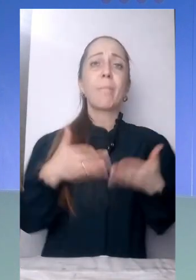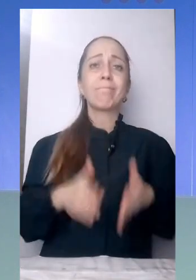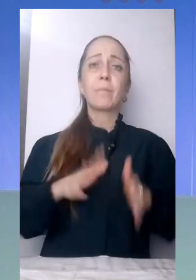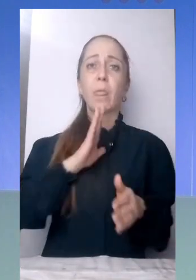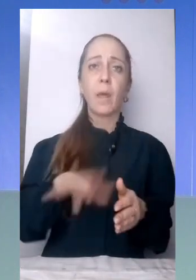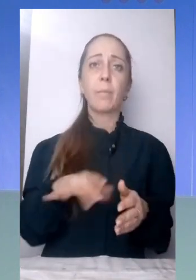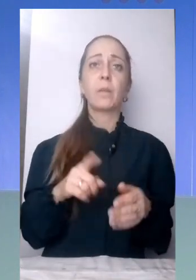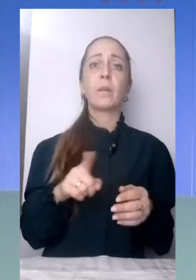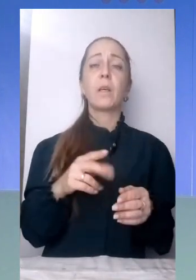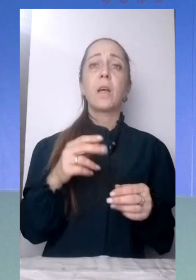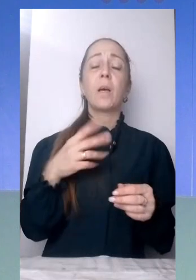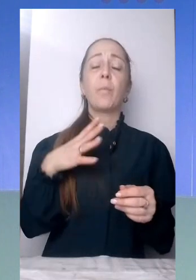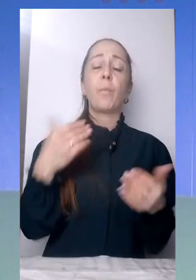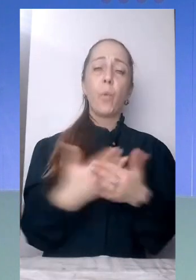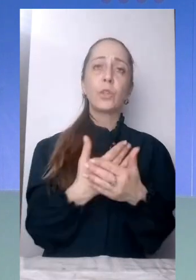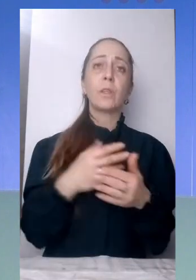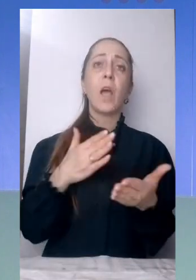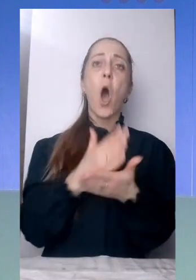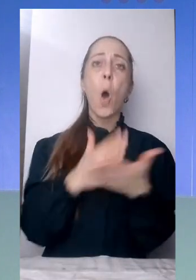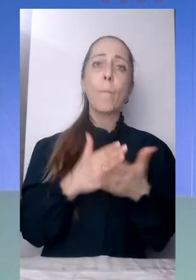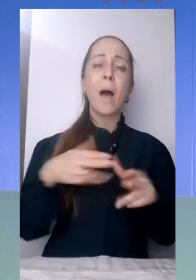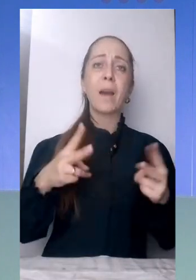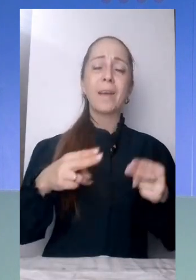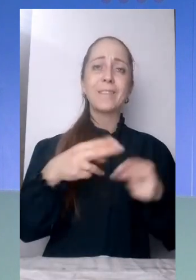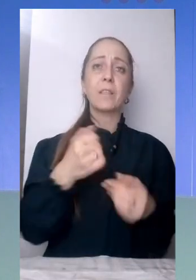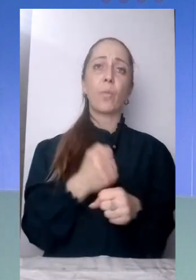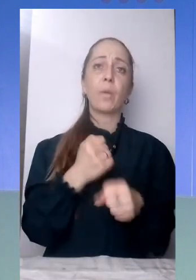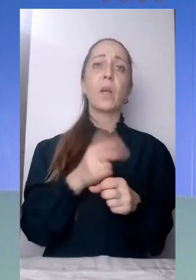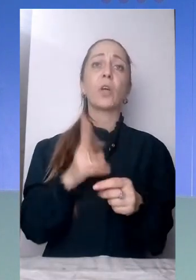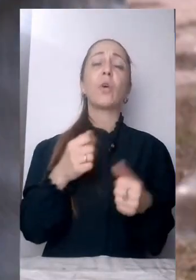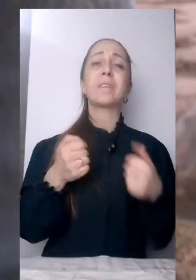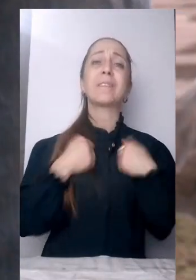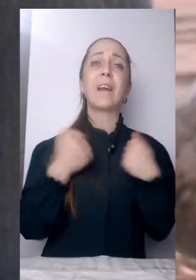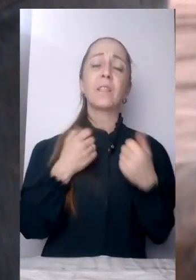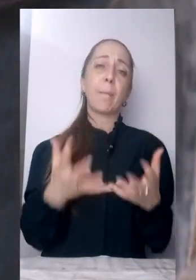Наша Ірина Філенко поспілкувалася із тими, хто намагається підтримати тварин на вулиці.